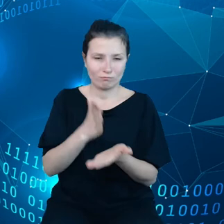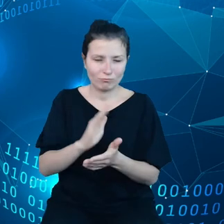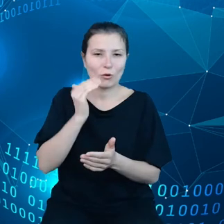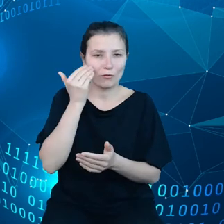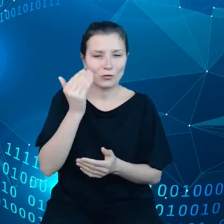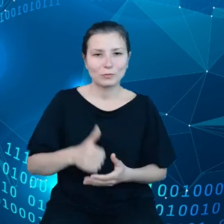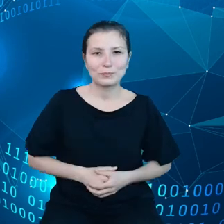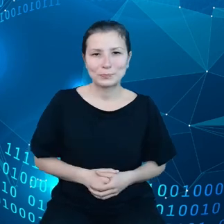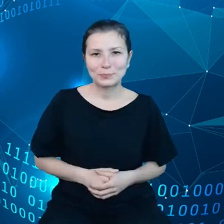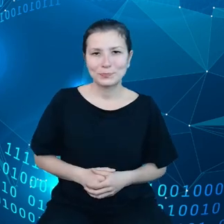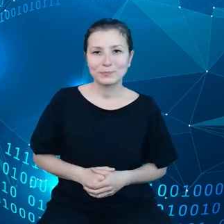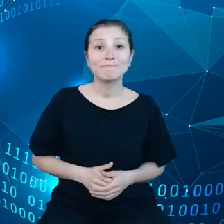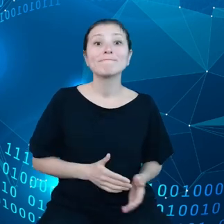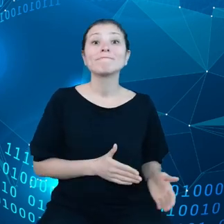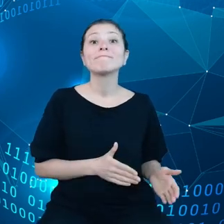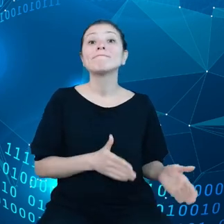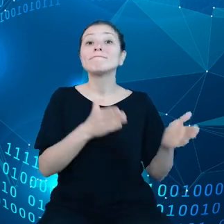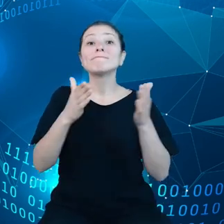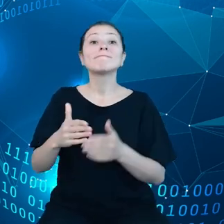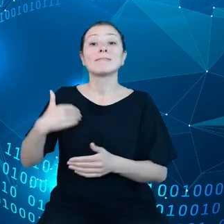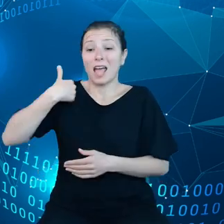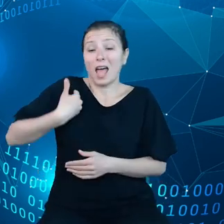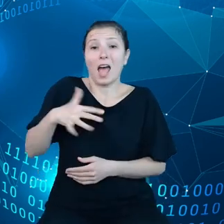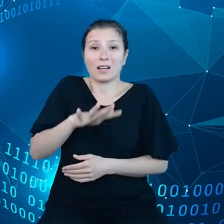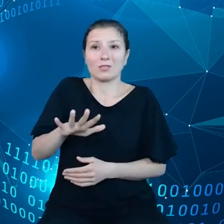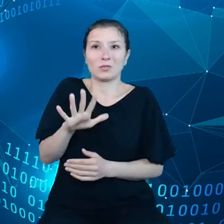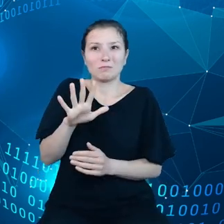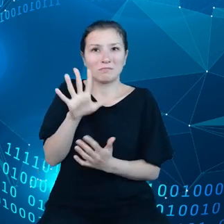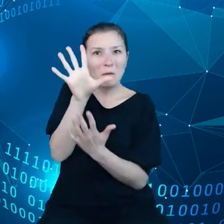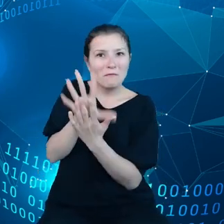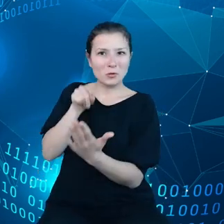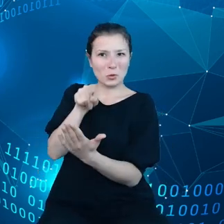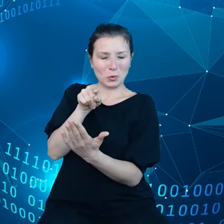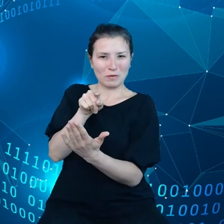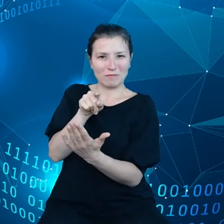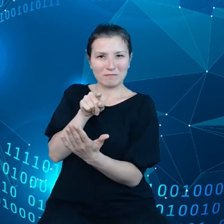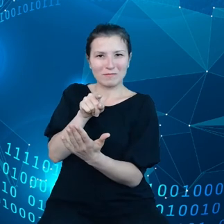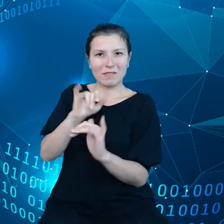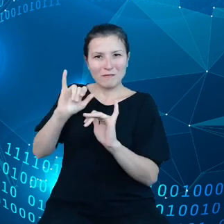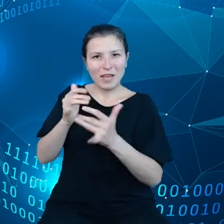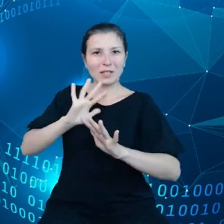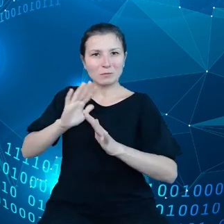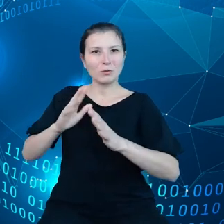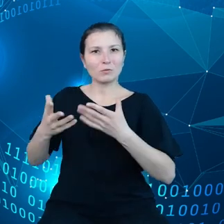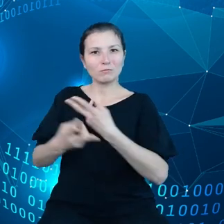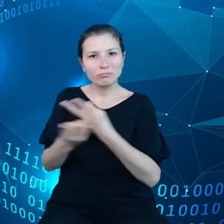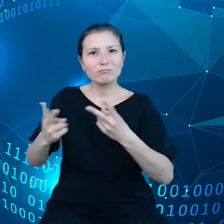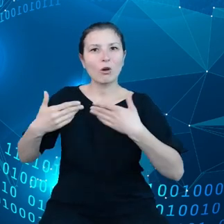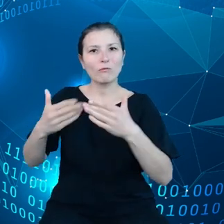W Anglii, która przecież jest jednym z wzorów otwierania danych i Company's House jest